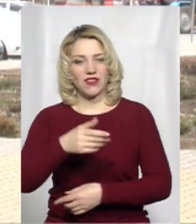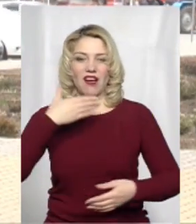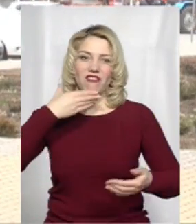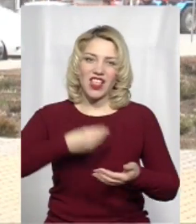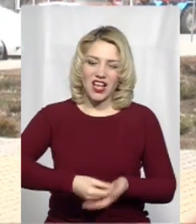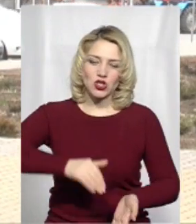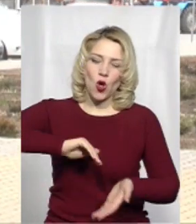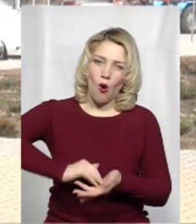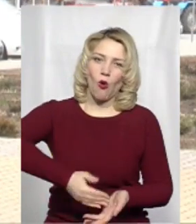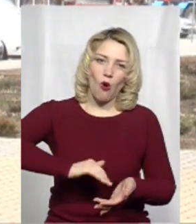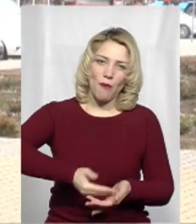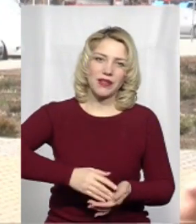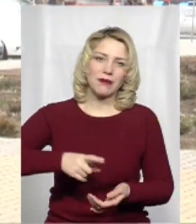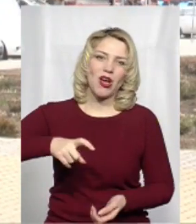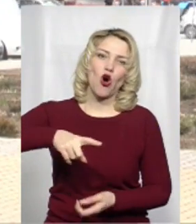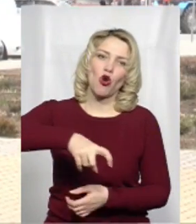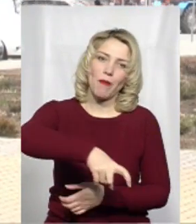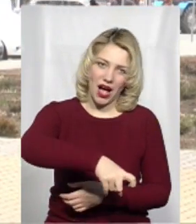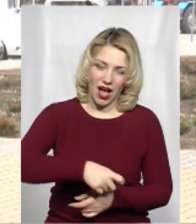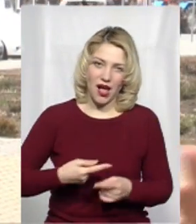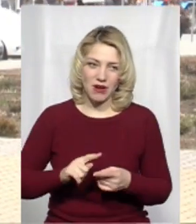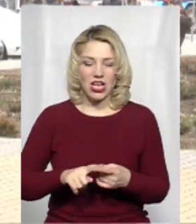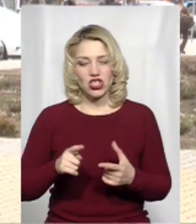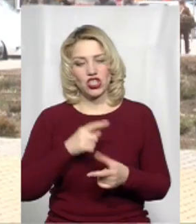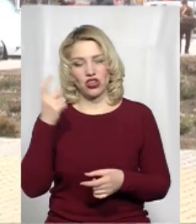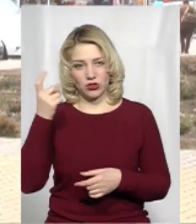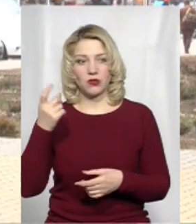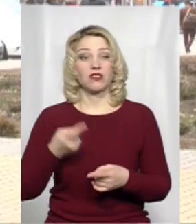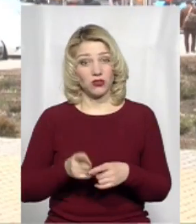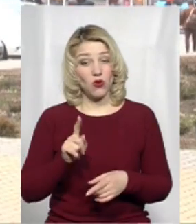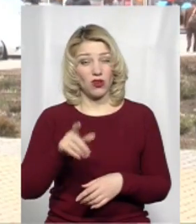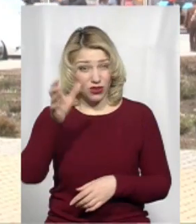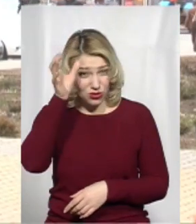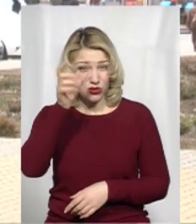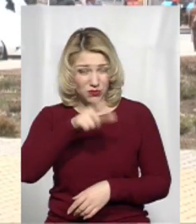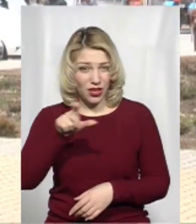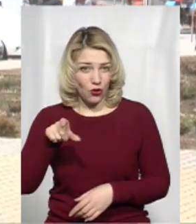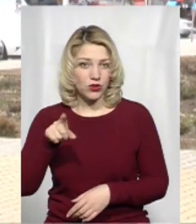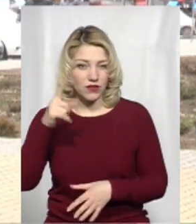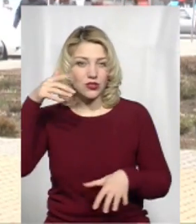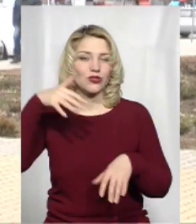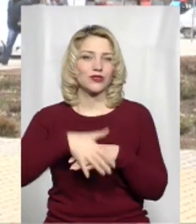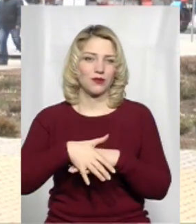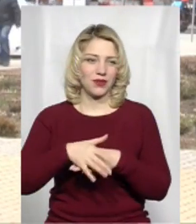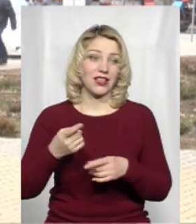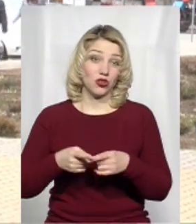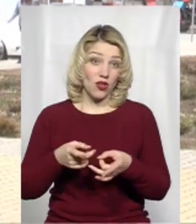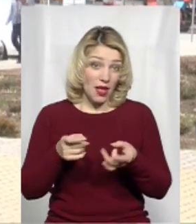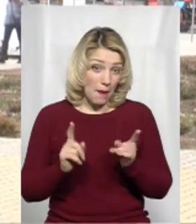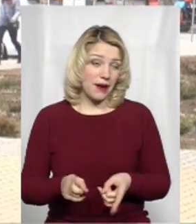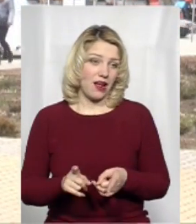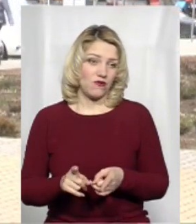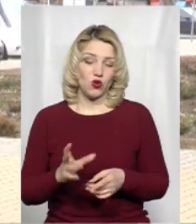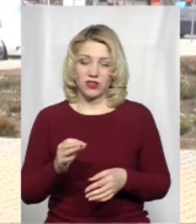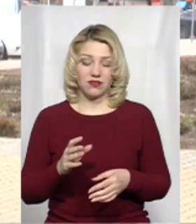хробаками, чи то з хробаками, які вже в господарі накопали. Ну, общем, розумні люди зрозуміли, що то, направду, якби не на